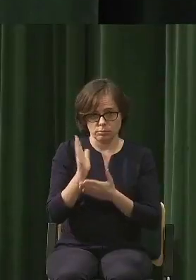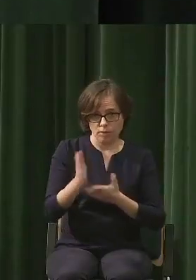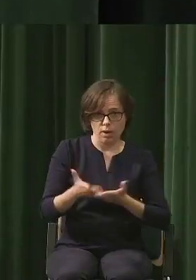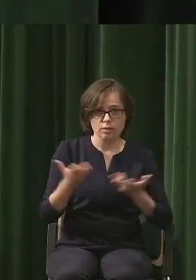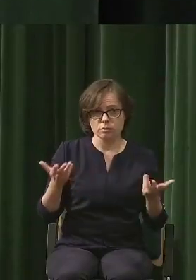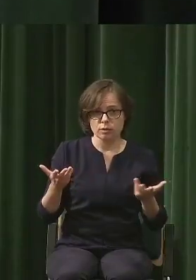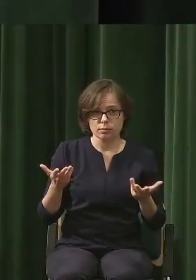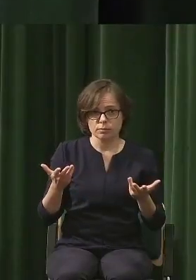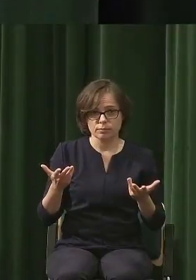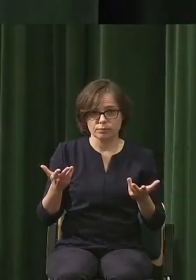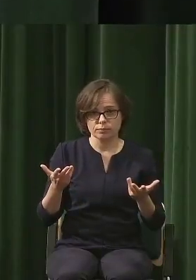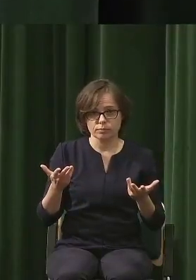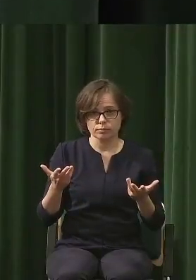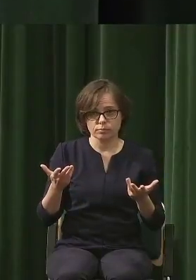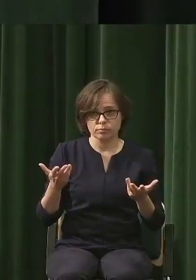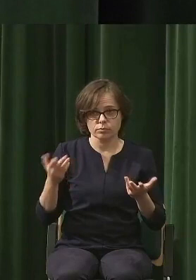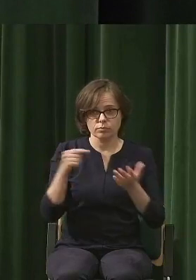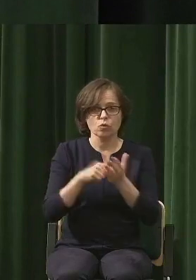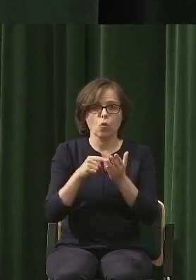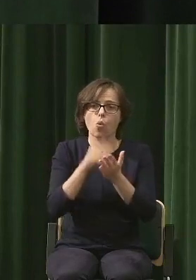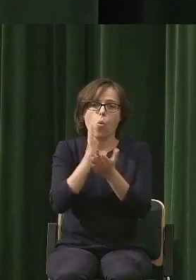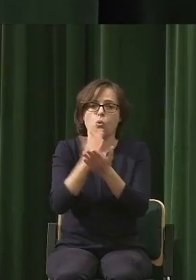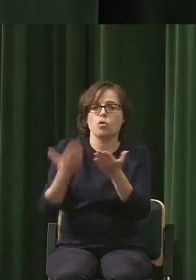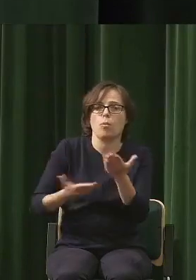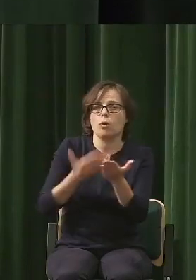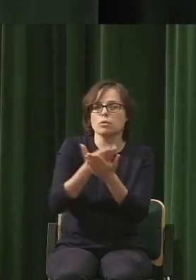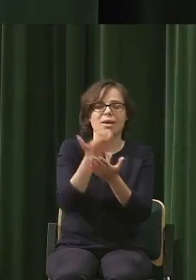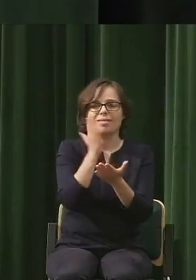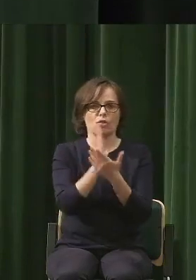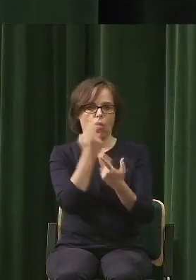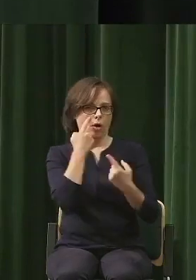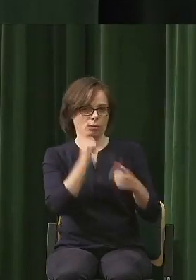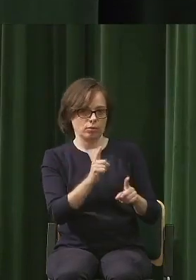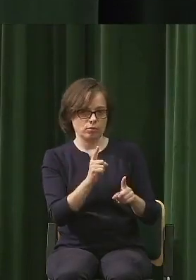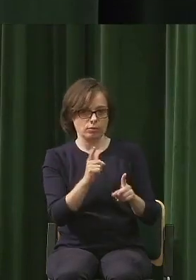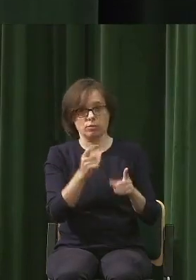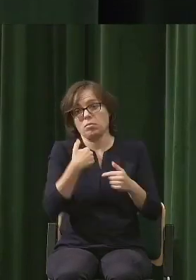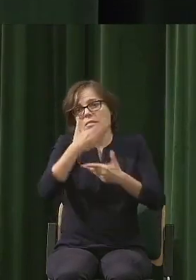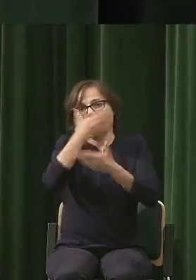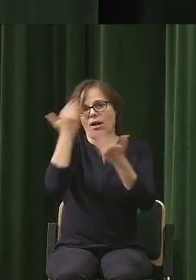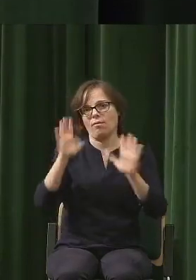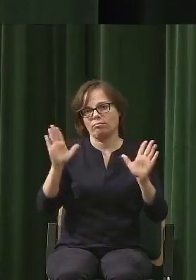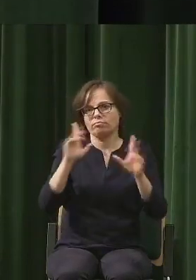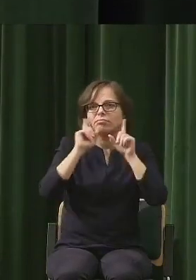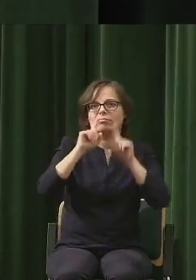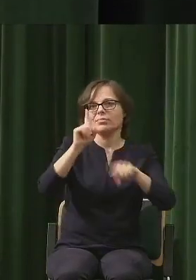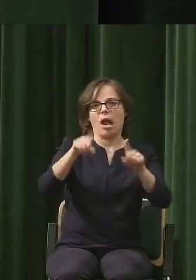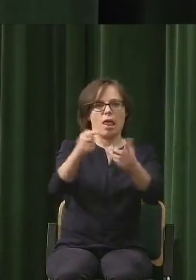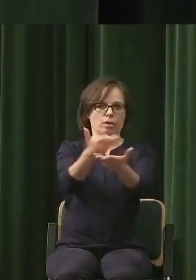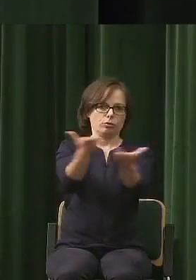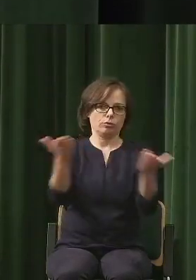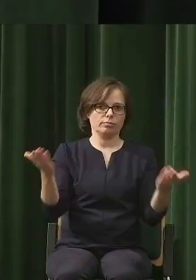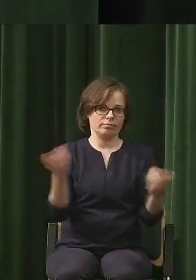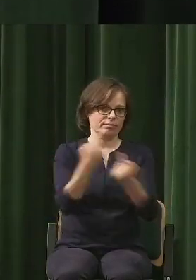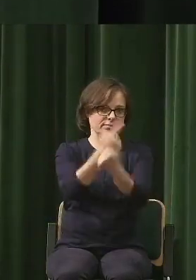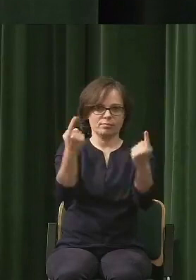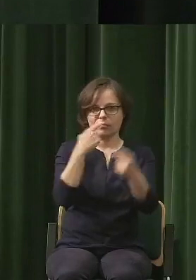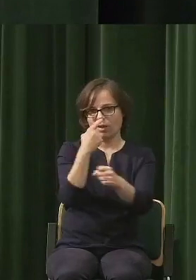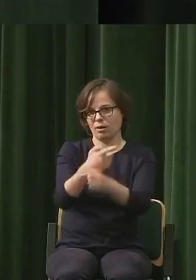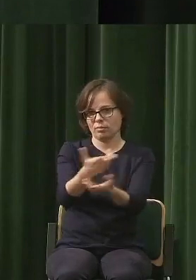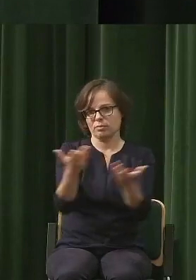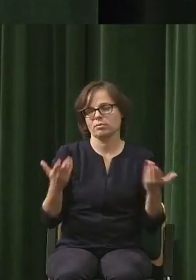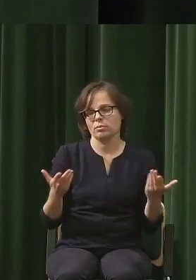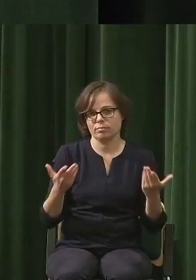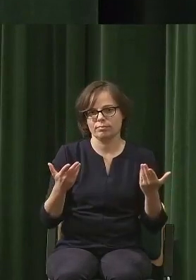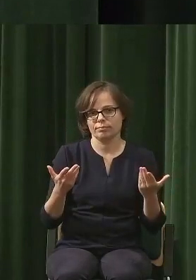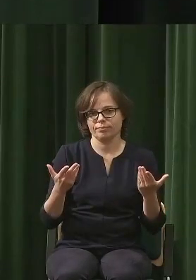już się pojawia jako rekomendacje, nie tylko spostrzeżenie. Nie wiem, właśnie to zależy od nas, od każdego z nas w sumie. Ale